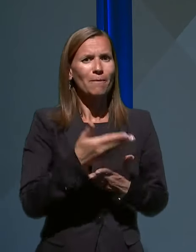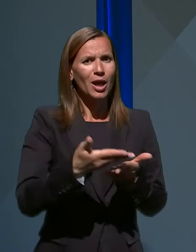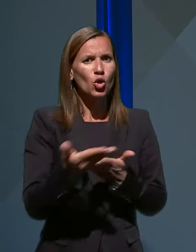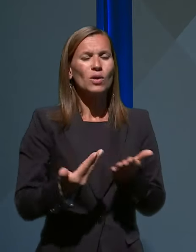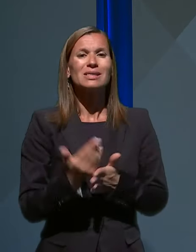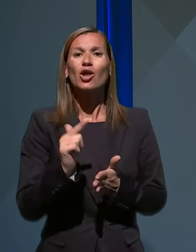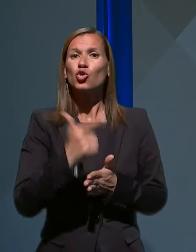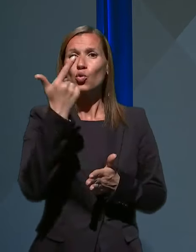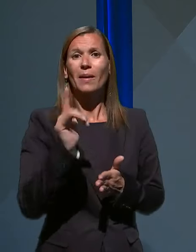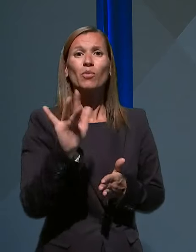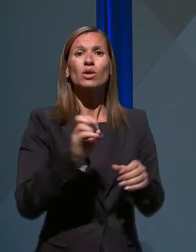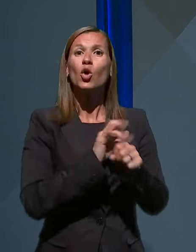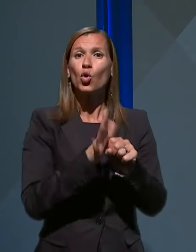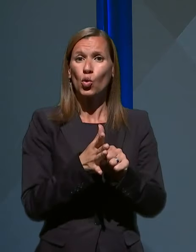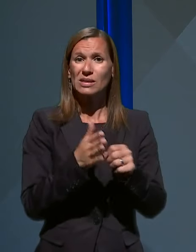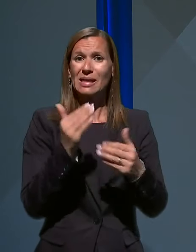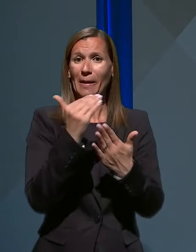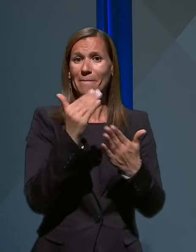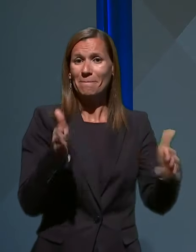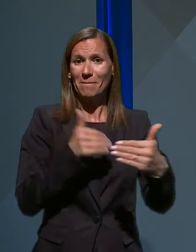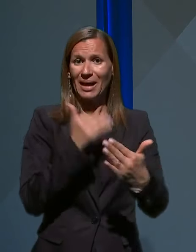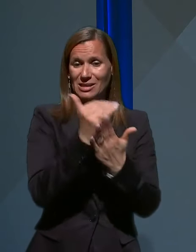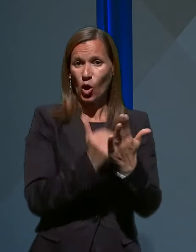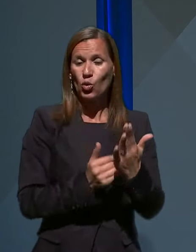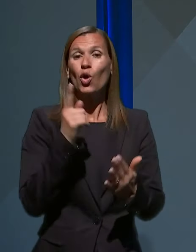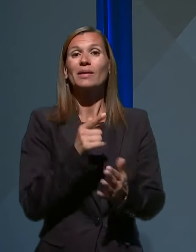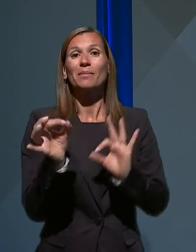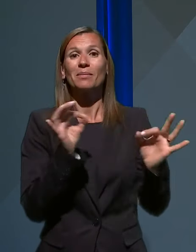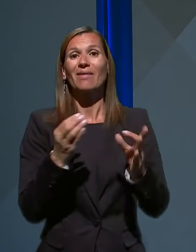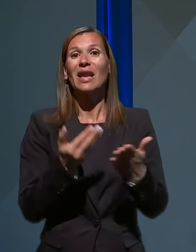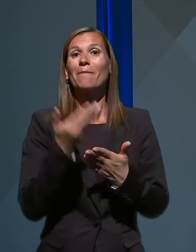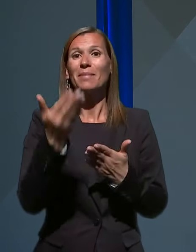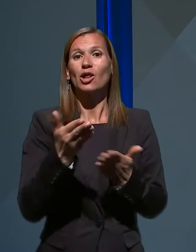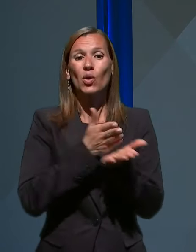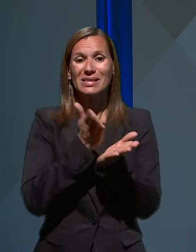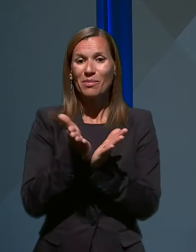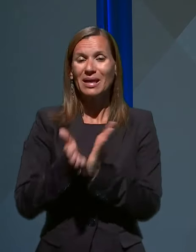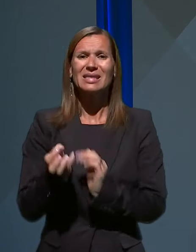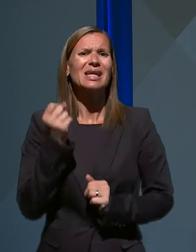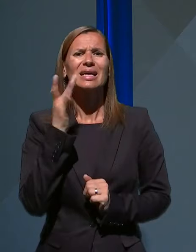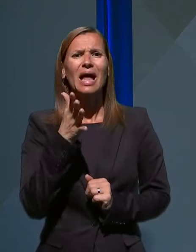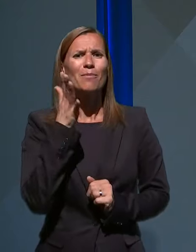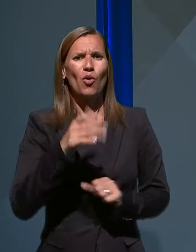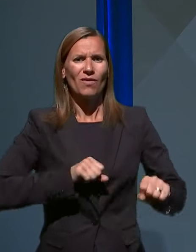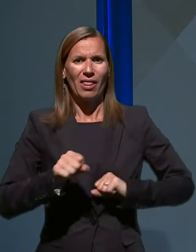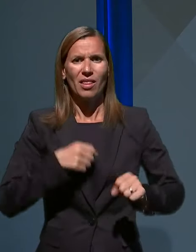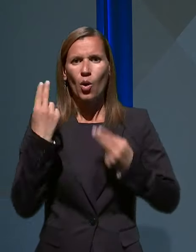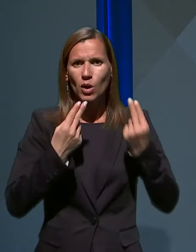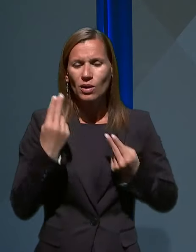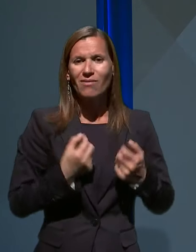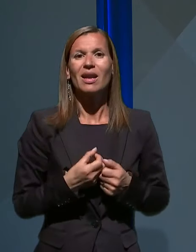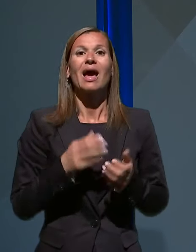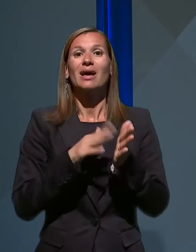protikoronski svežen in pripravila predlog smernic, kdaj jih bo vlada obravnavala in kakšna je